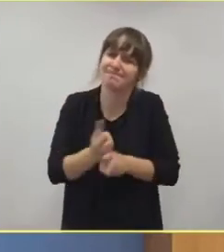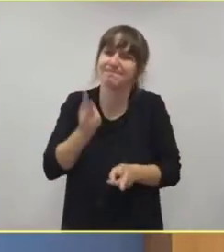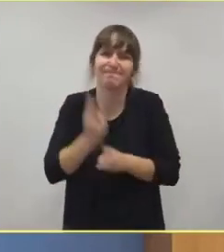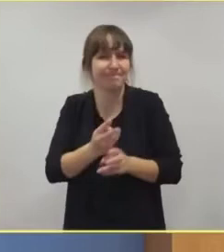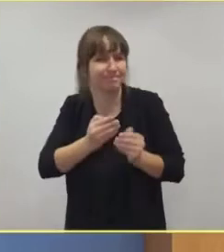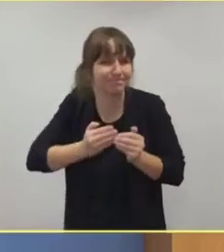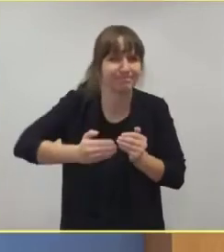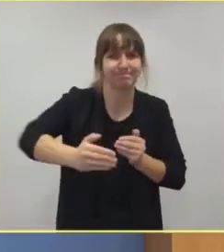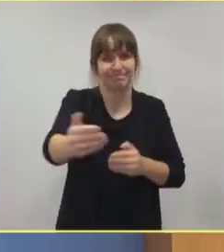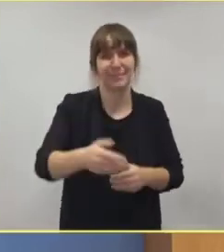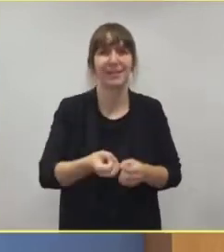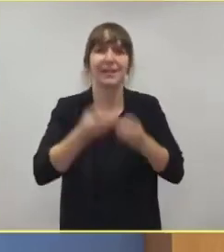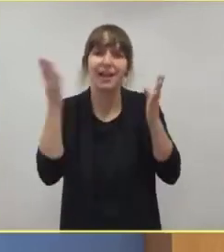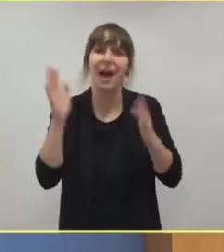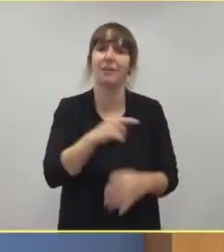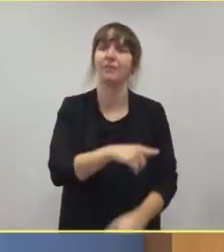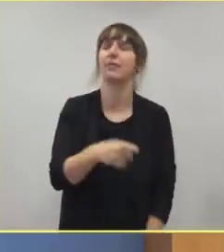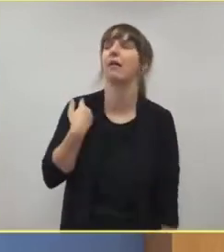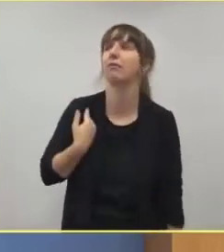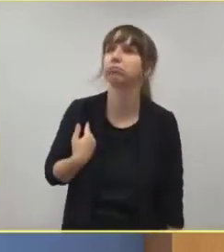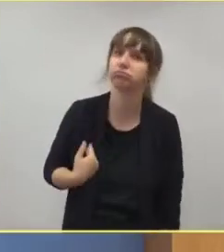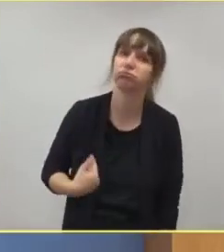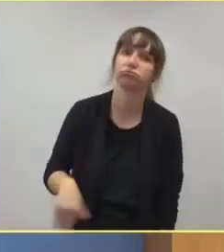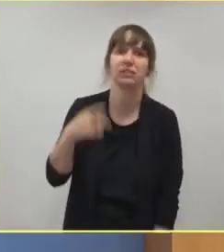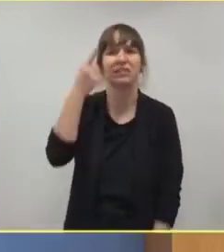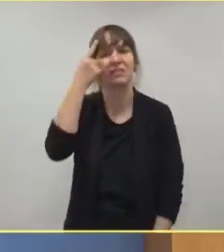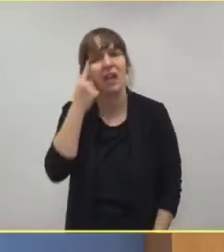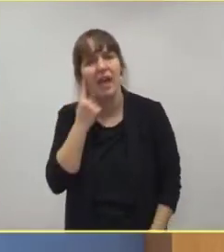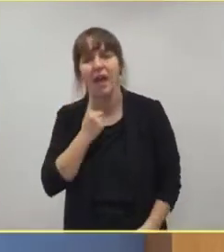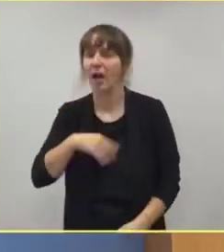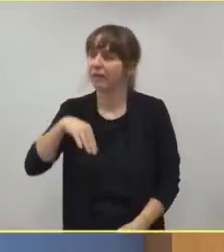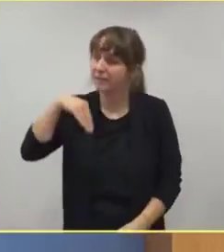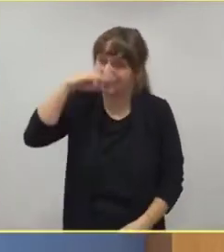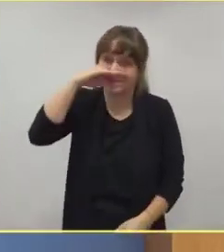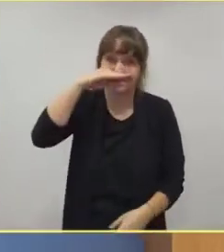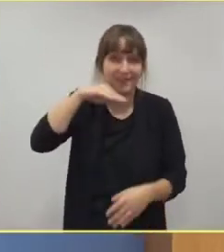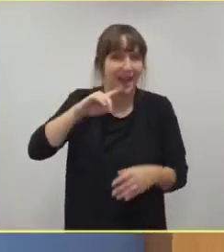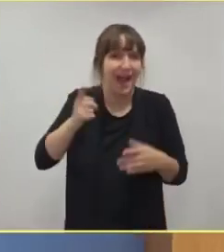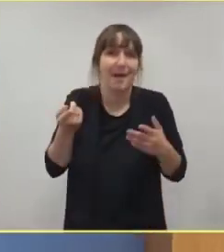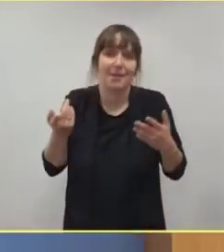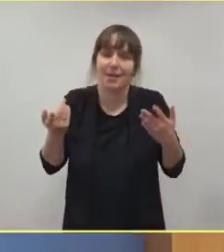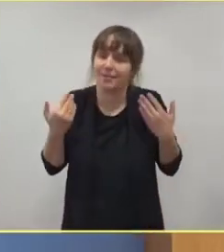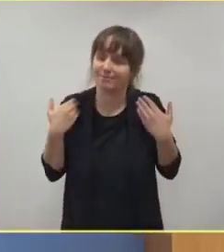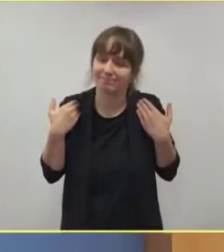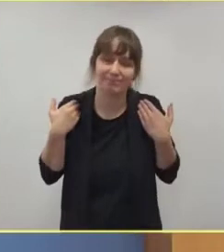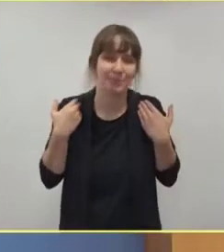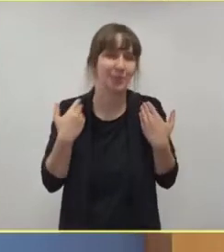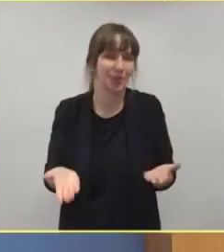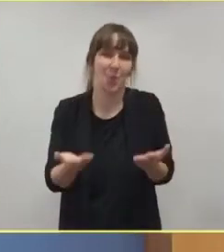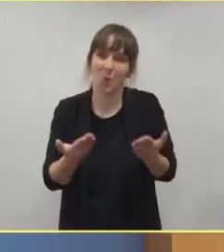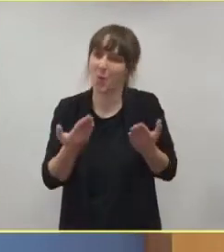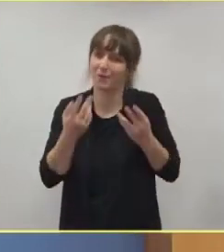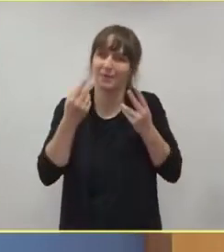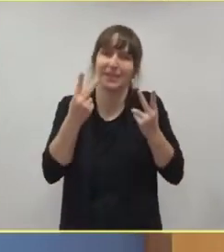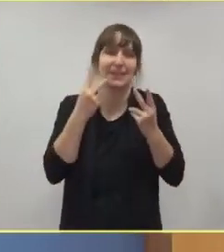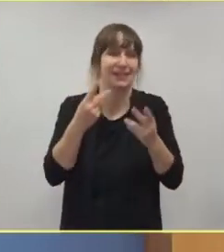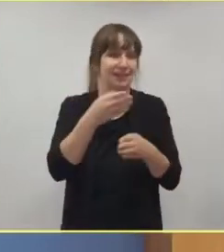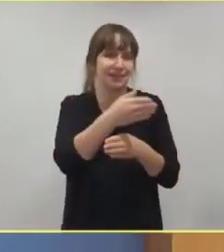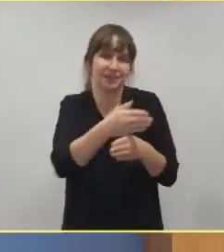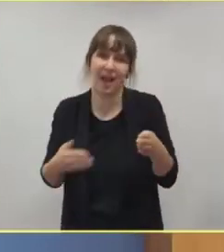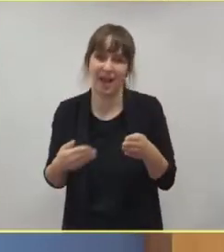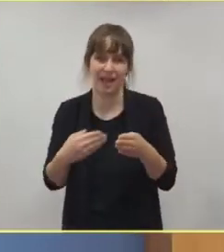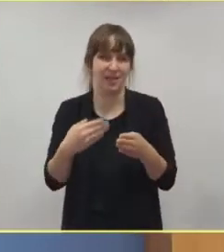alle kaum noch hören, wir sind genervt, aber sie sind ein wesentlicher Bestandteil, dass wir eben hier auch im